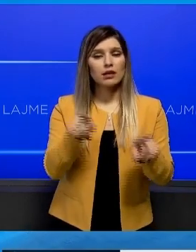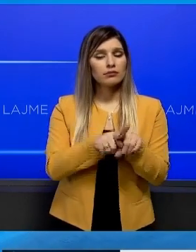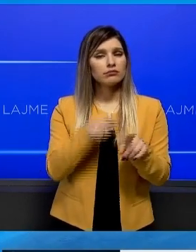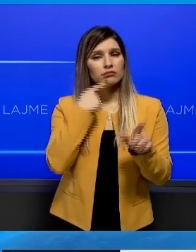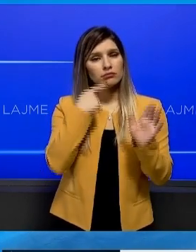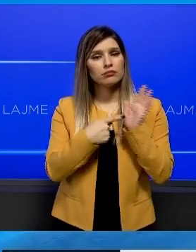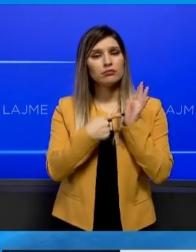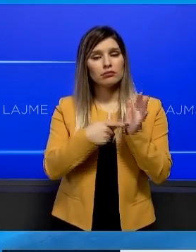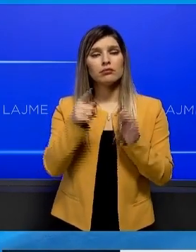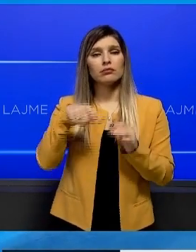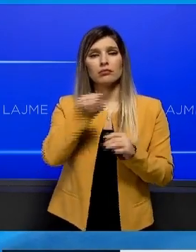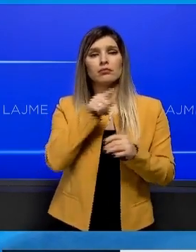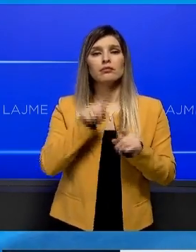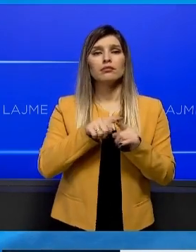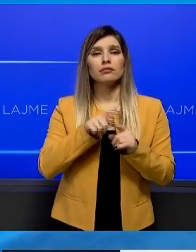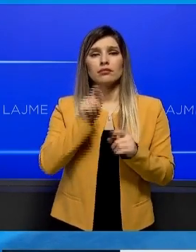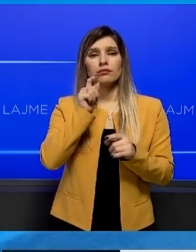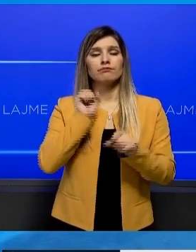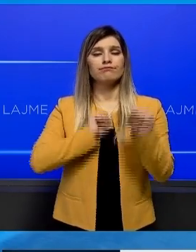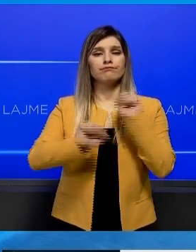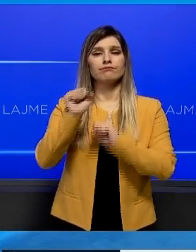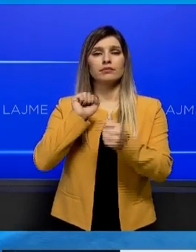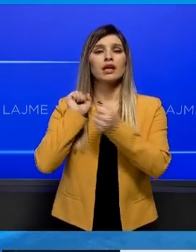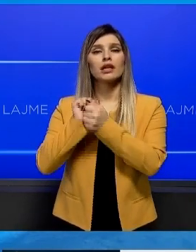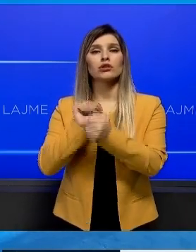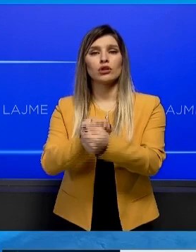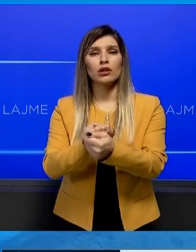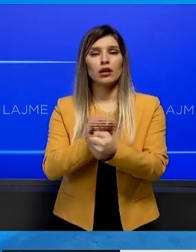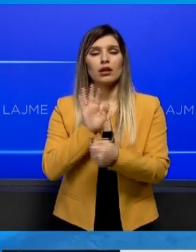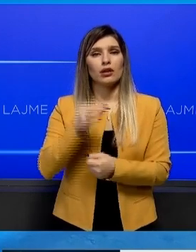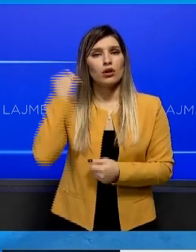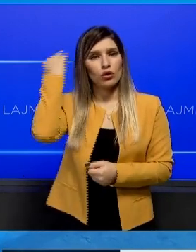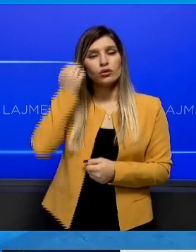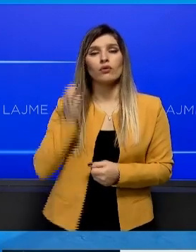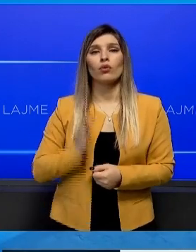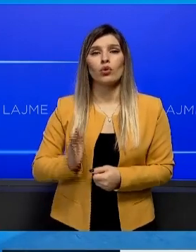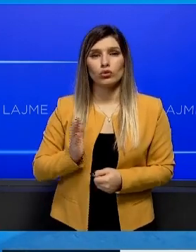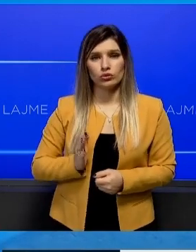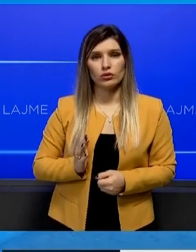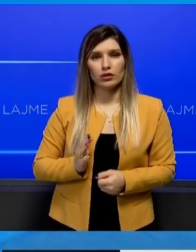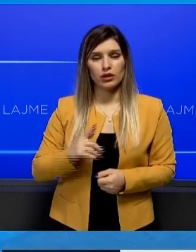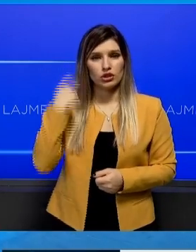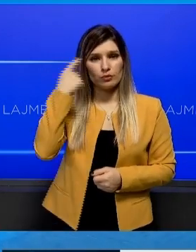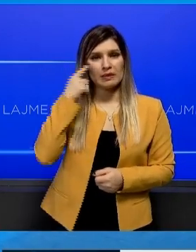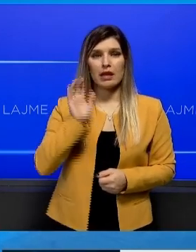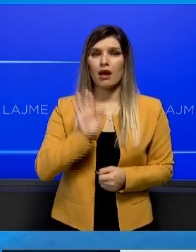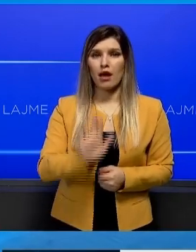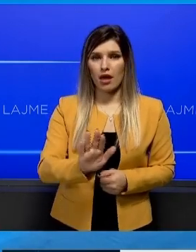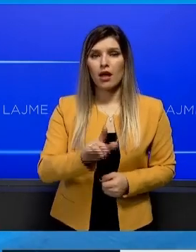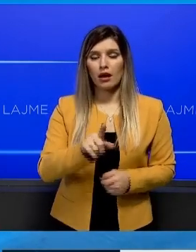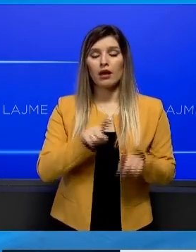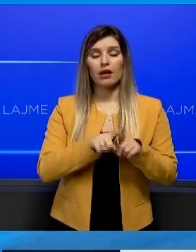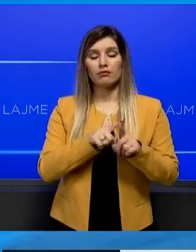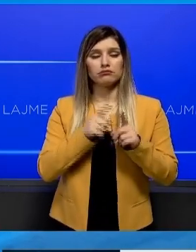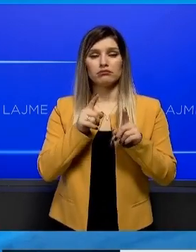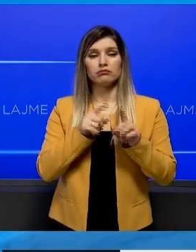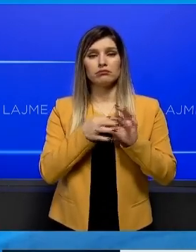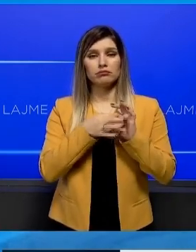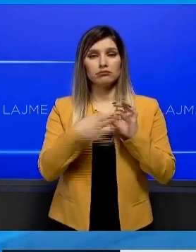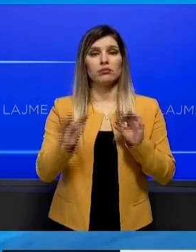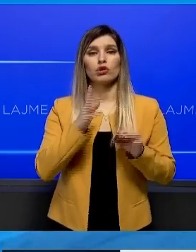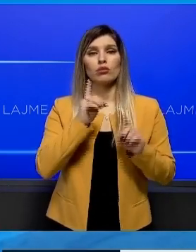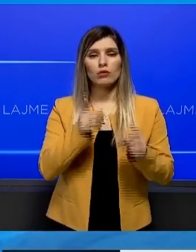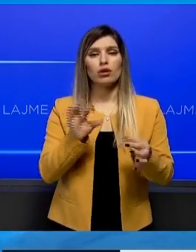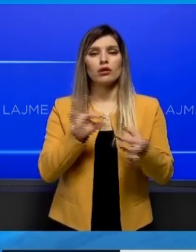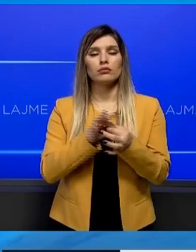si pas ti, po moho të një pjesë të trashëgjimis arkitektonike, kulturore dhe historisë e Shqiptarve si pjesë e pandashme e të